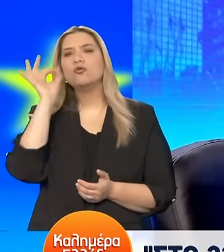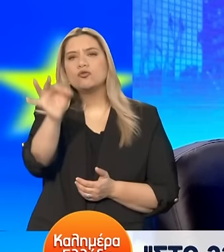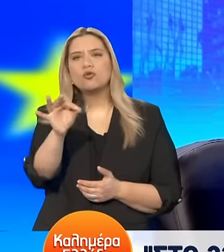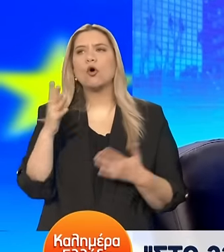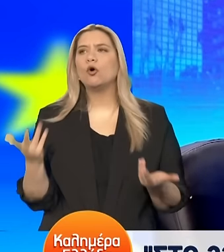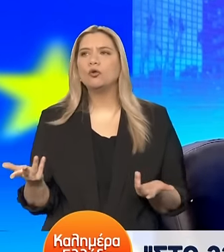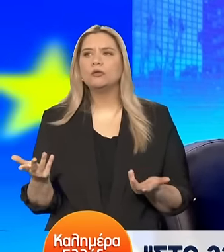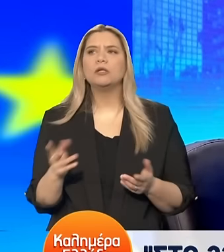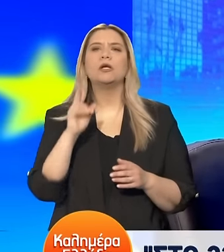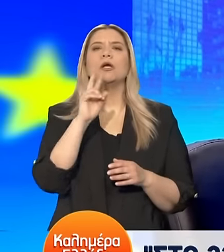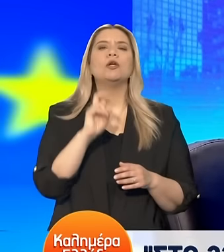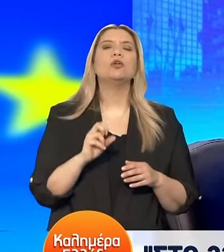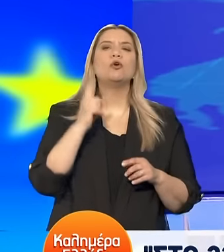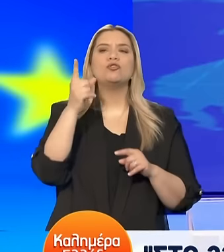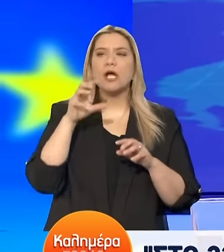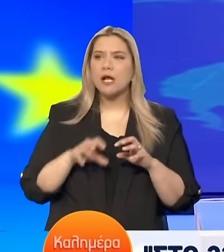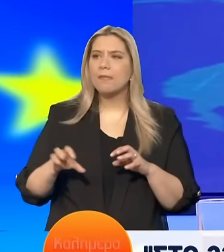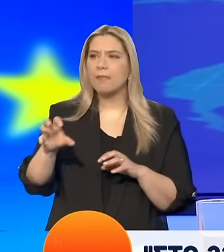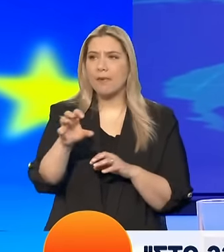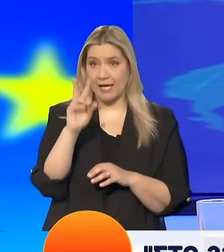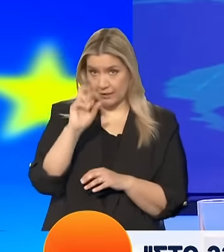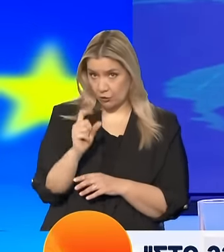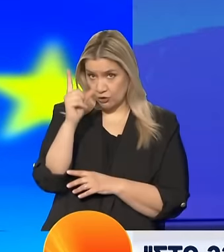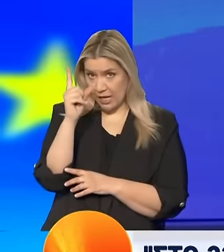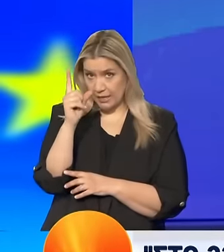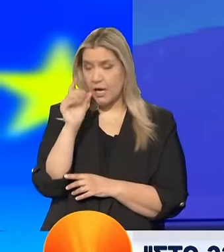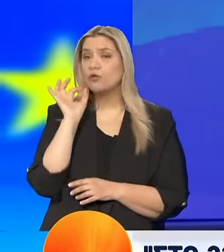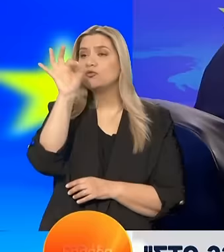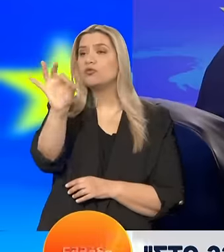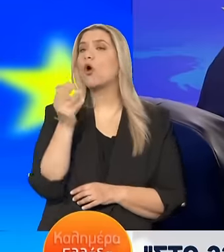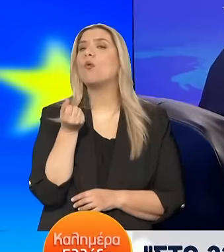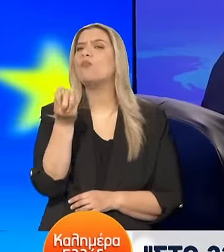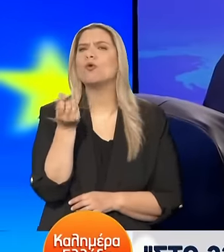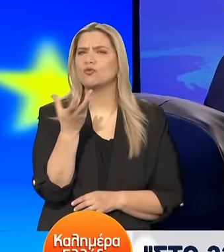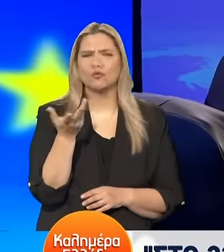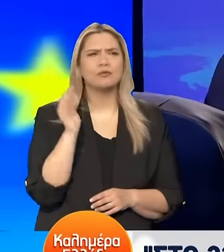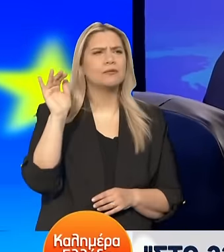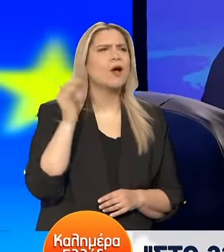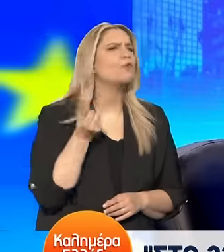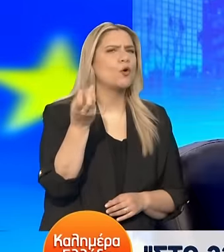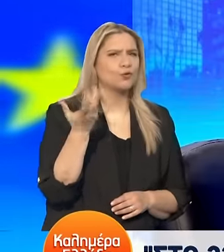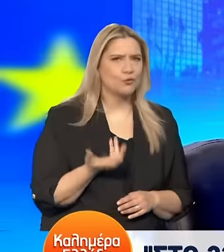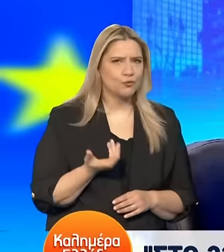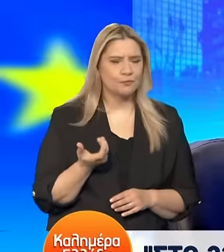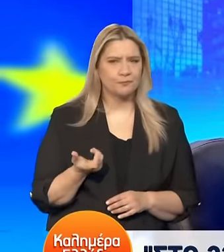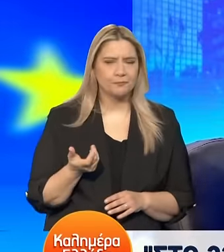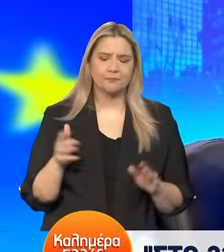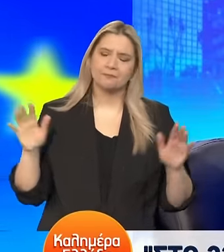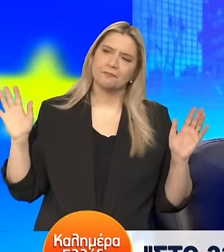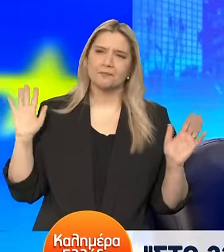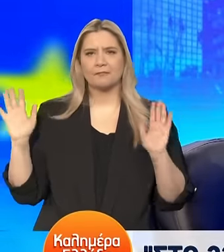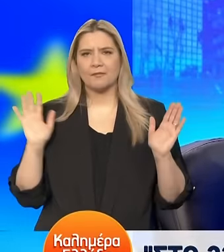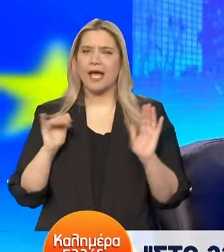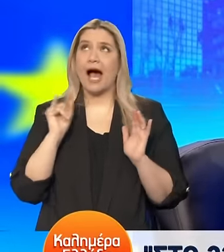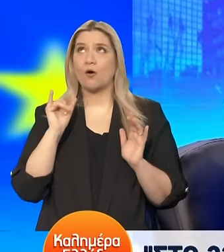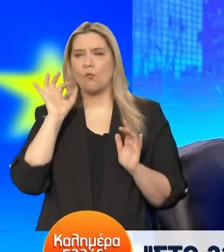ευρωβουλευτές Μόλις 21 Ο στόχος πώς είναι Κοιτάξτε Αυτή τη στιγμή θα εξαρτηθεί πάρα πολύ Δεν μπορώ να βάλω τέτοιο